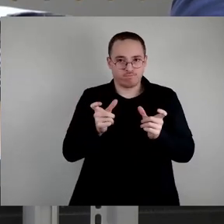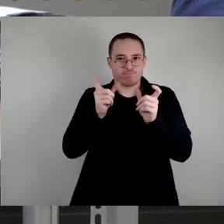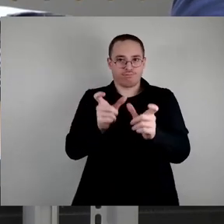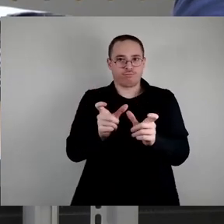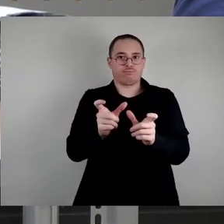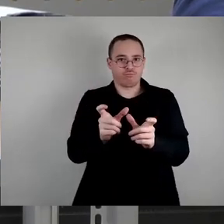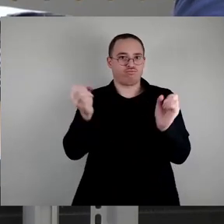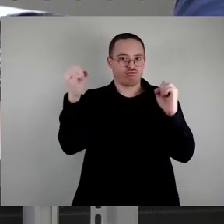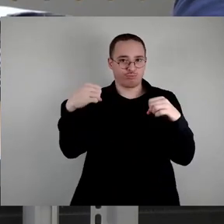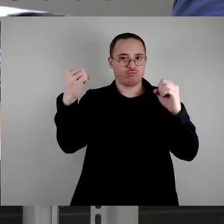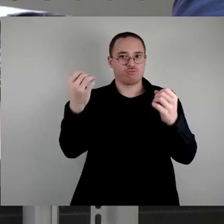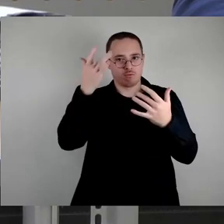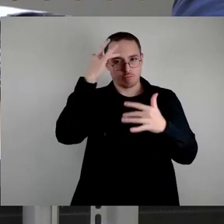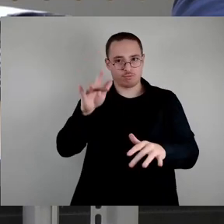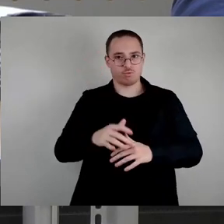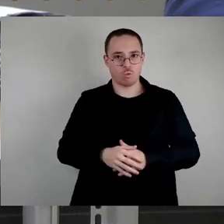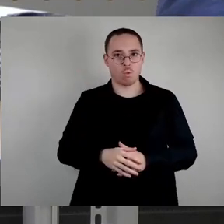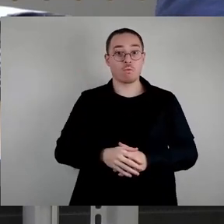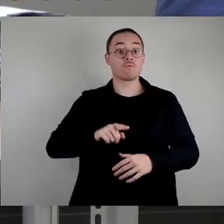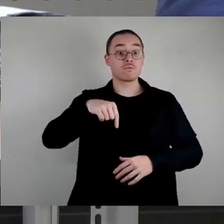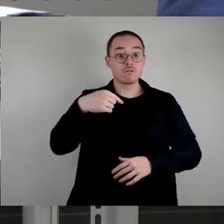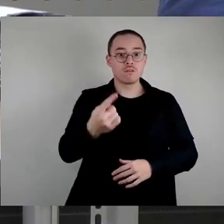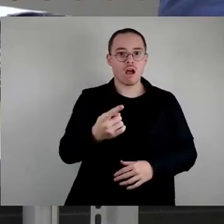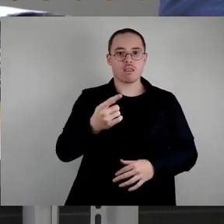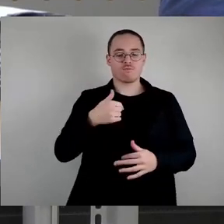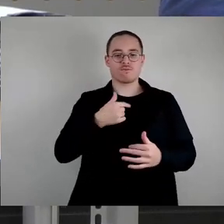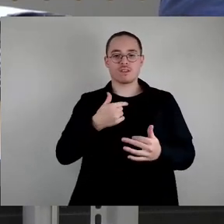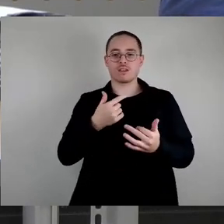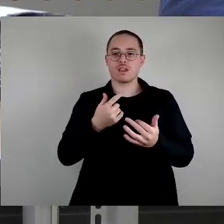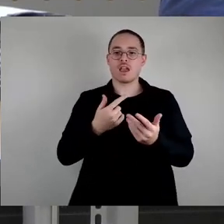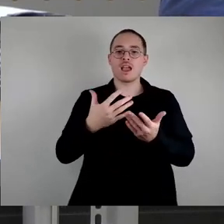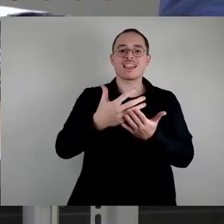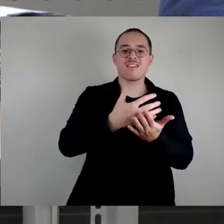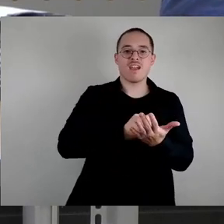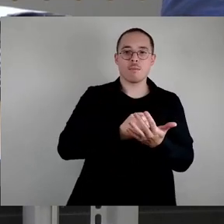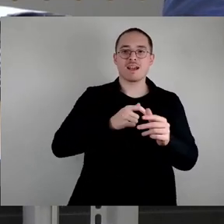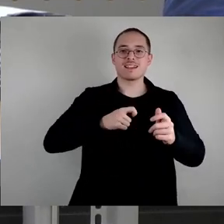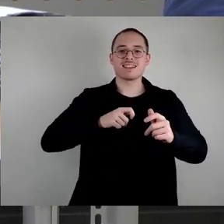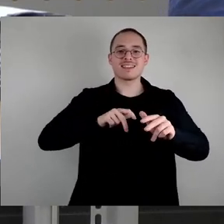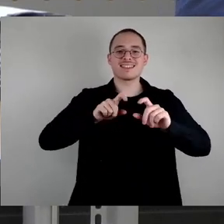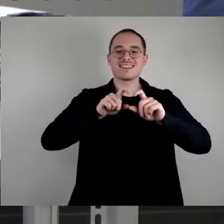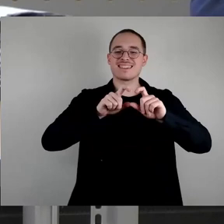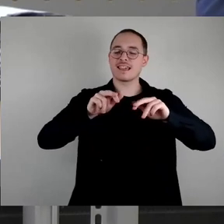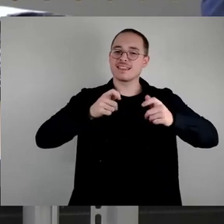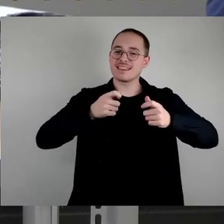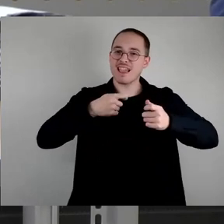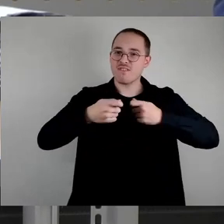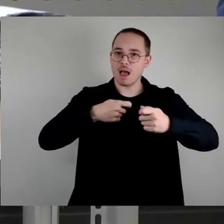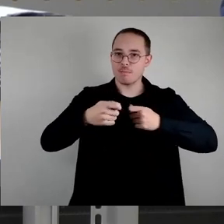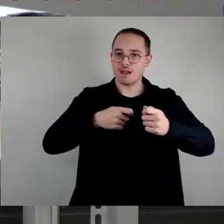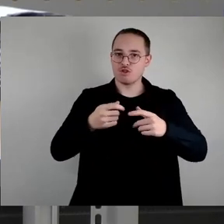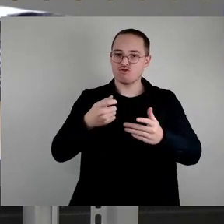Die Haushaltssperre wurde dann aufgrund einer unerwarteten Gewerbesteuereinnahme, einer Großeinnahme, Ende November wieder